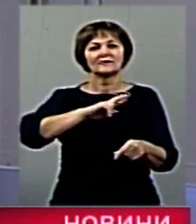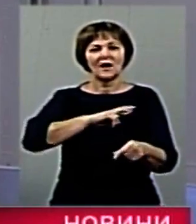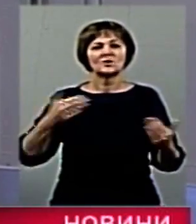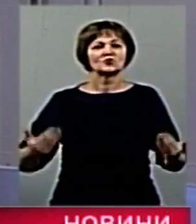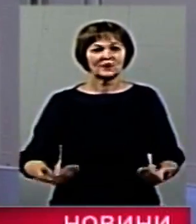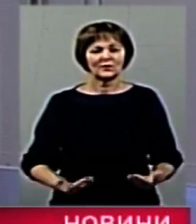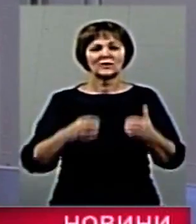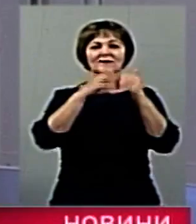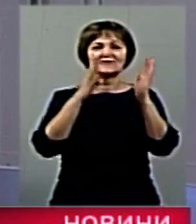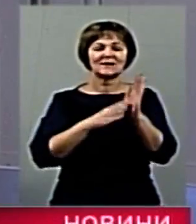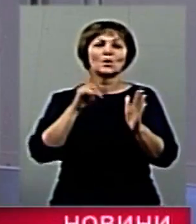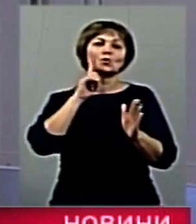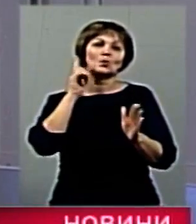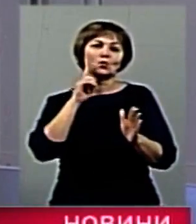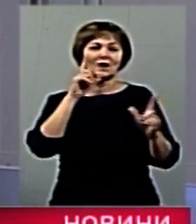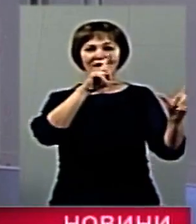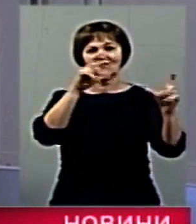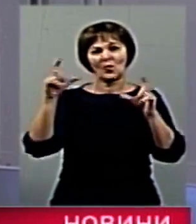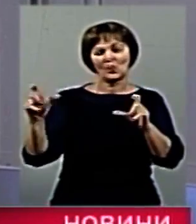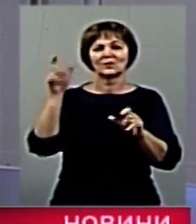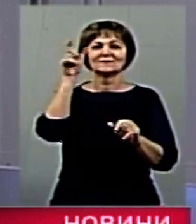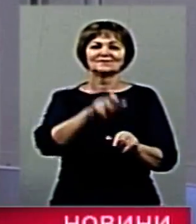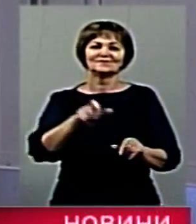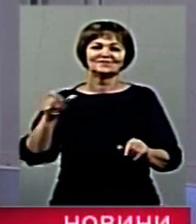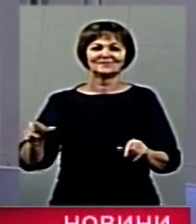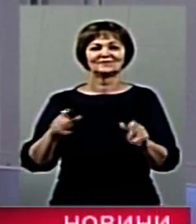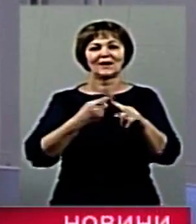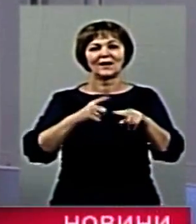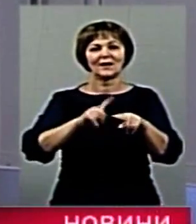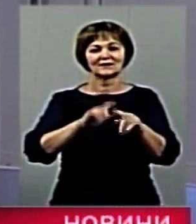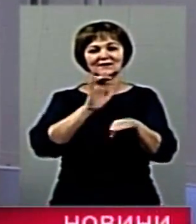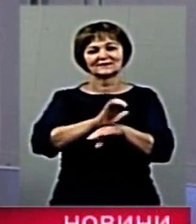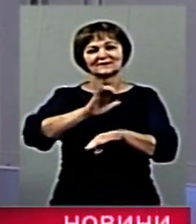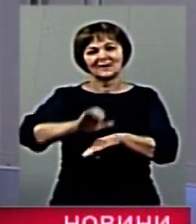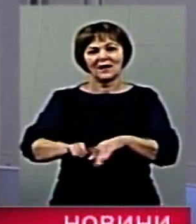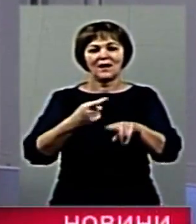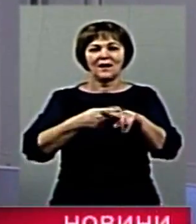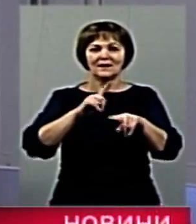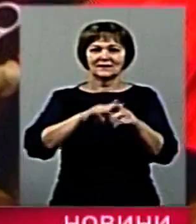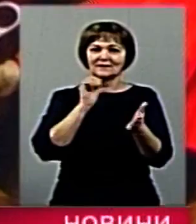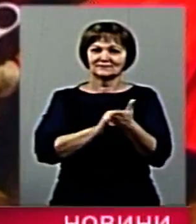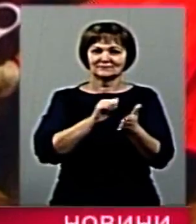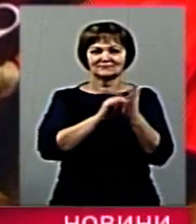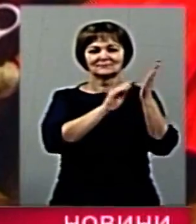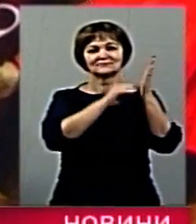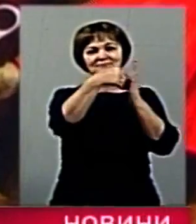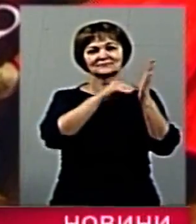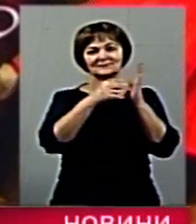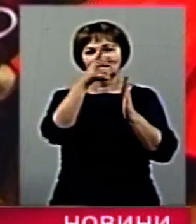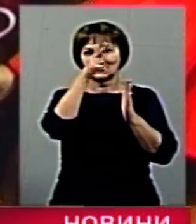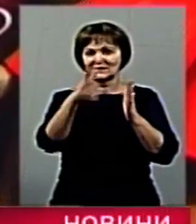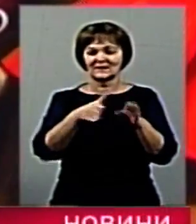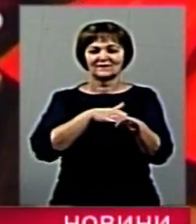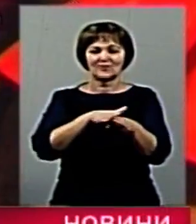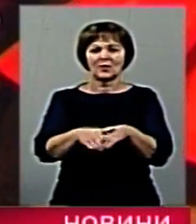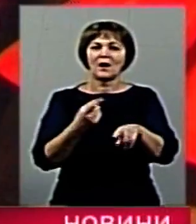19 юни фотомодели аматорів позували для створення тематичного настінного календаря «Житомир святковий». Понад три місяці витратили